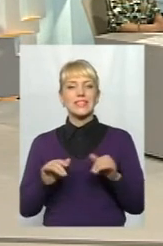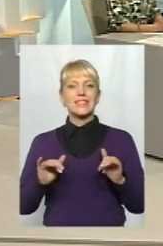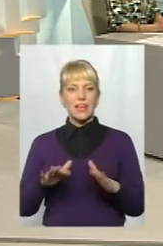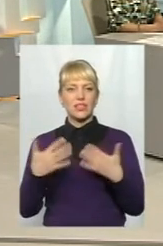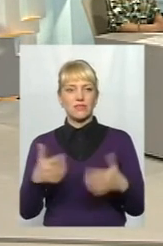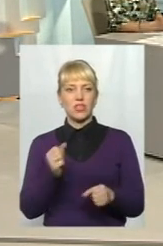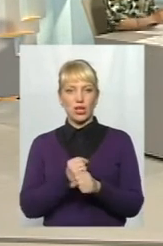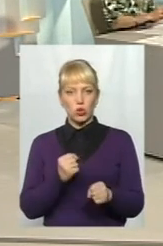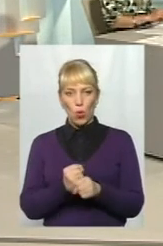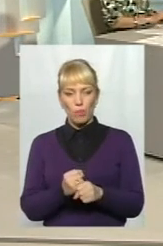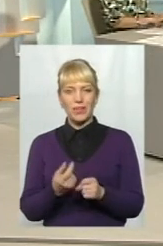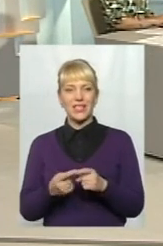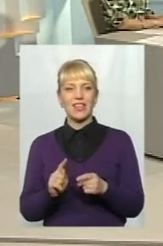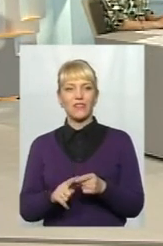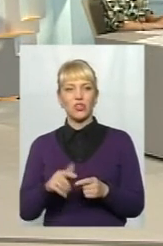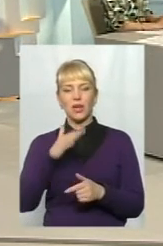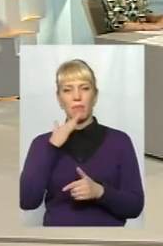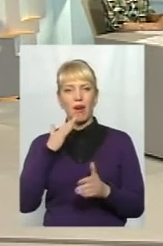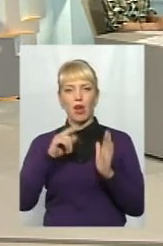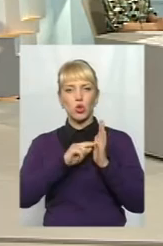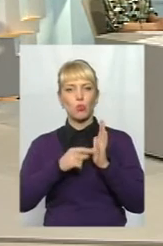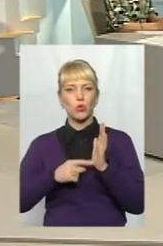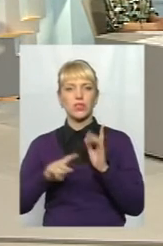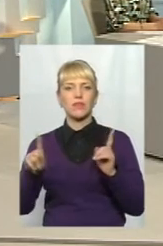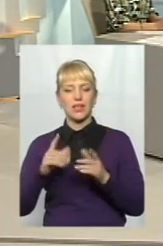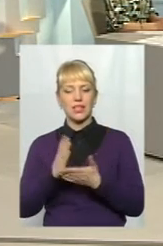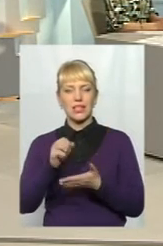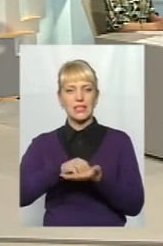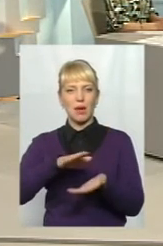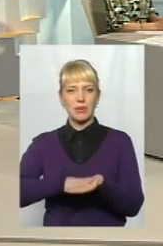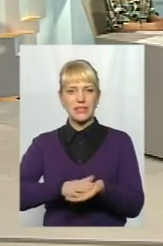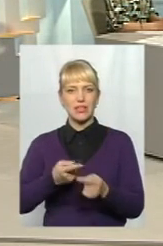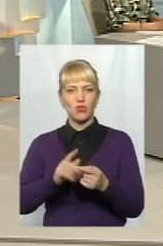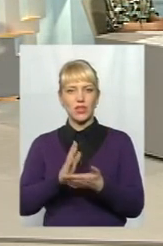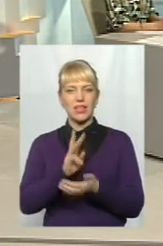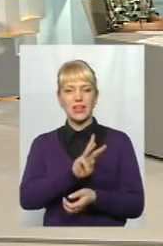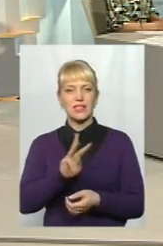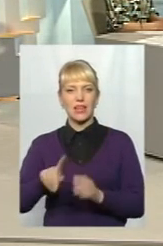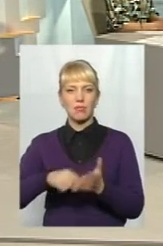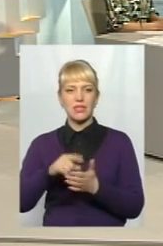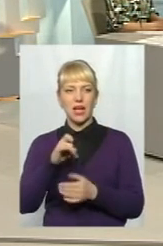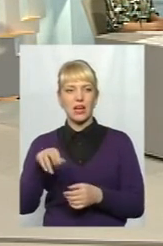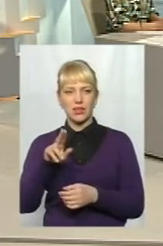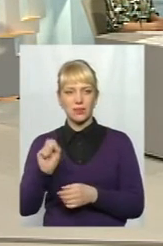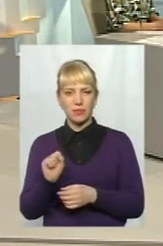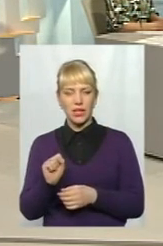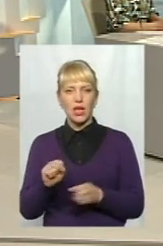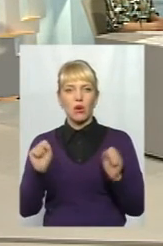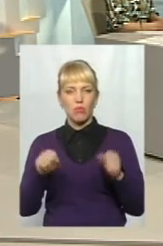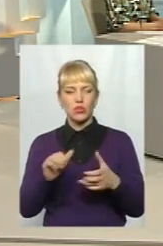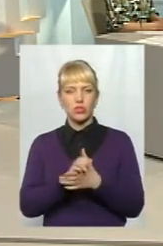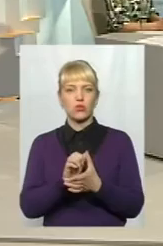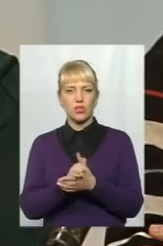зроблені, і вони, багато пунктів, які тут є записані, вони є на сайті міської ради сьогодні, можна, тобто,